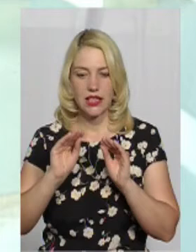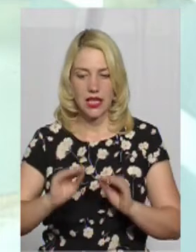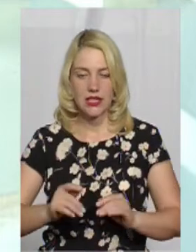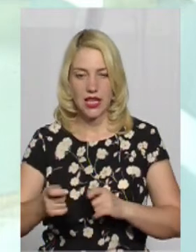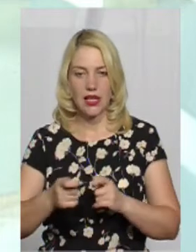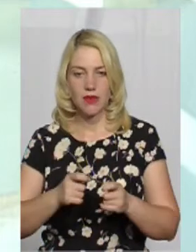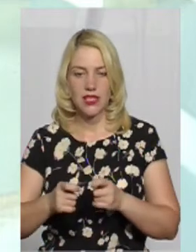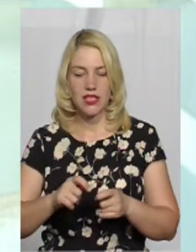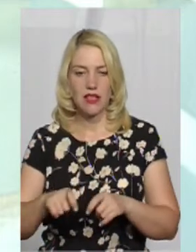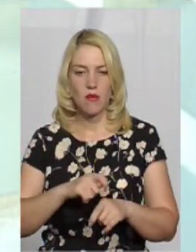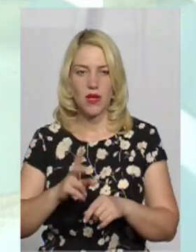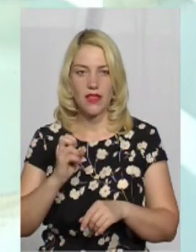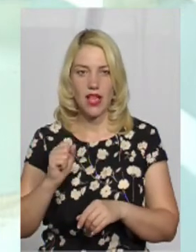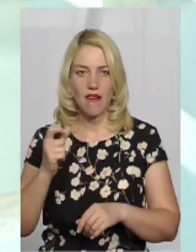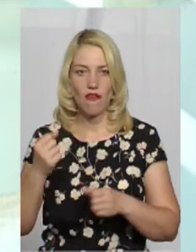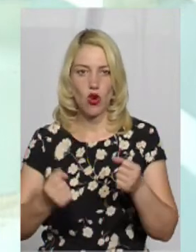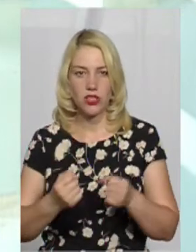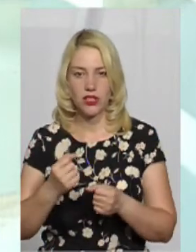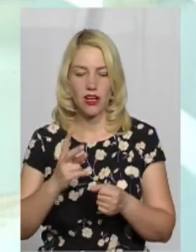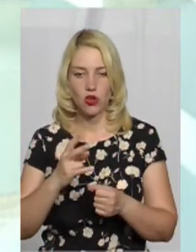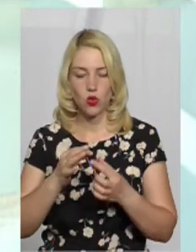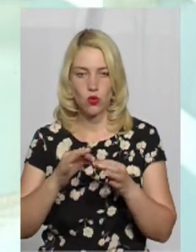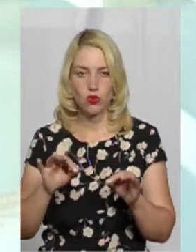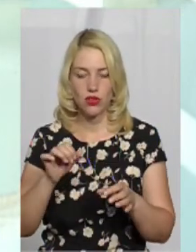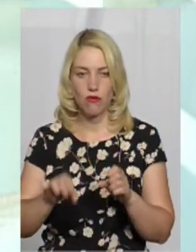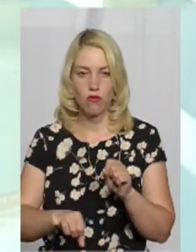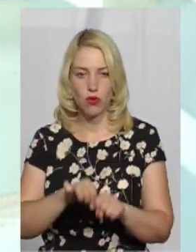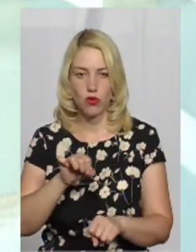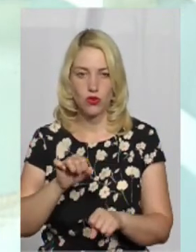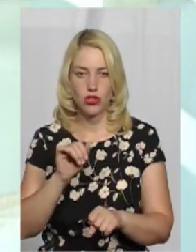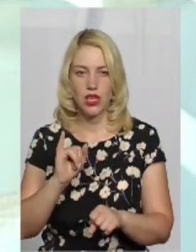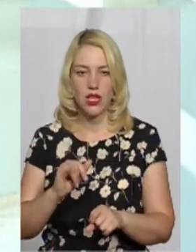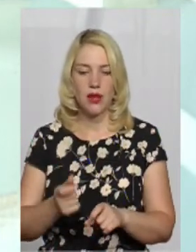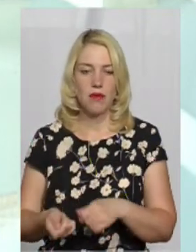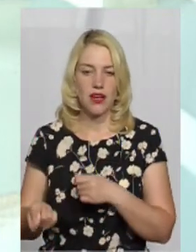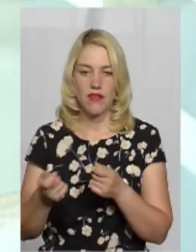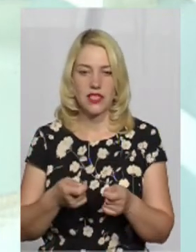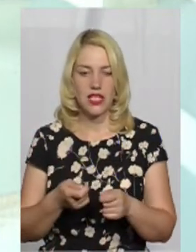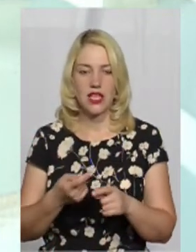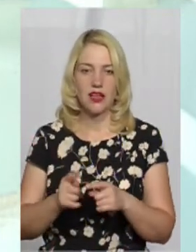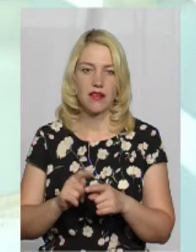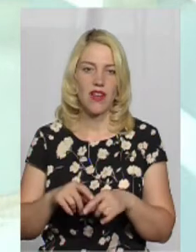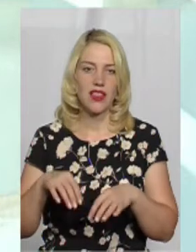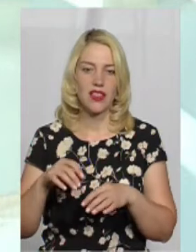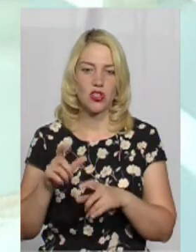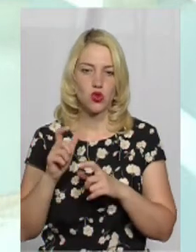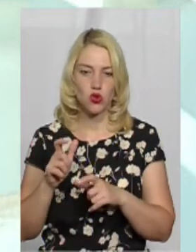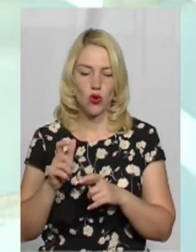безпосередньо на водія транспортного засобу, який допустив порушення, а саме перевезення вантажу з перевищенням габаритних або вагових